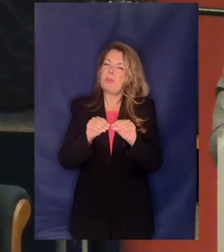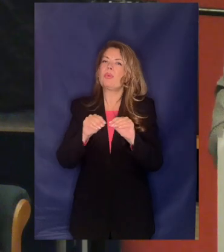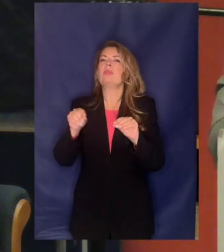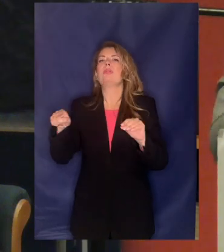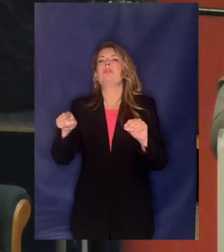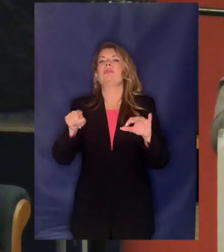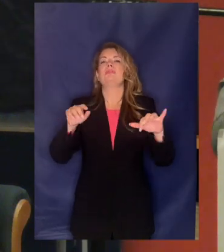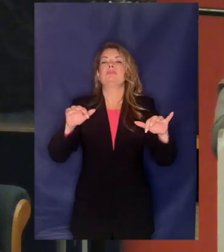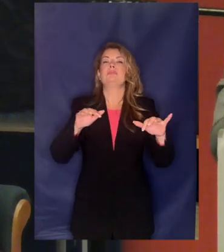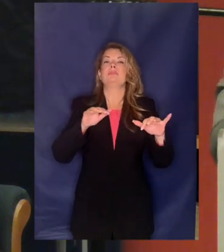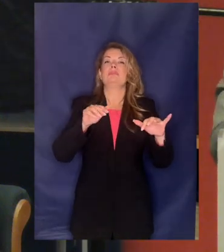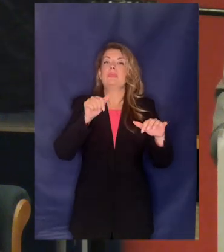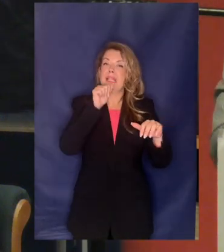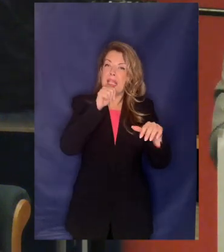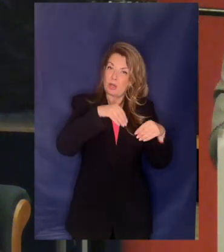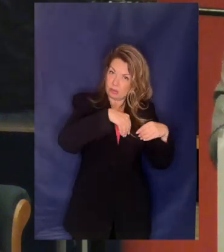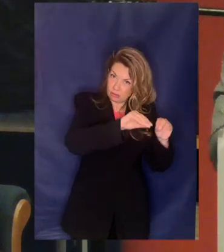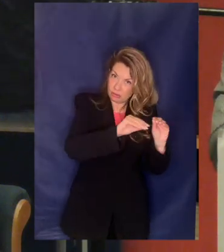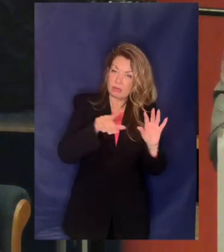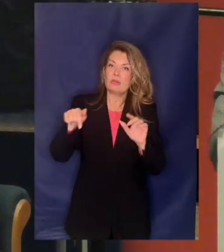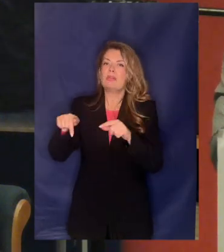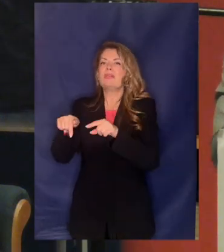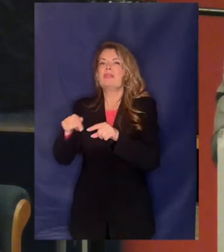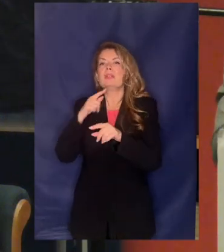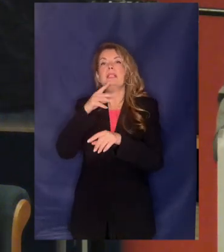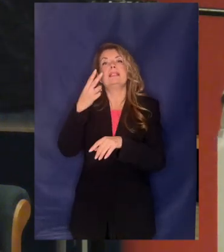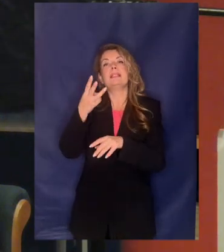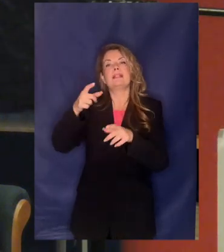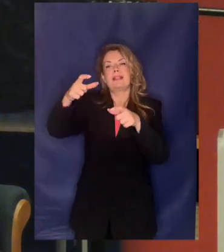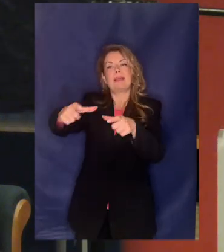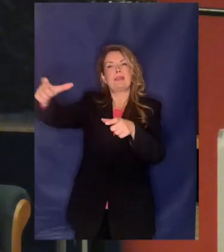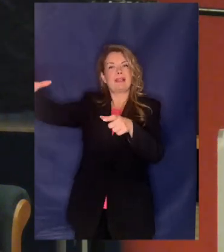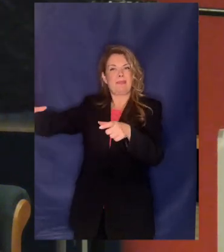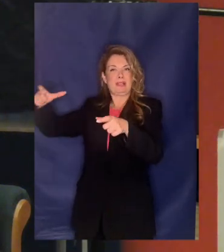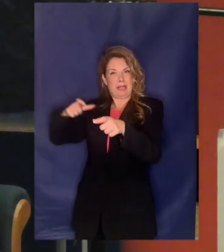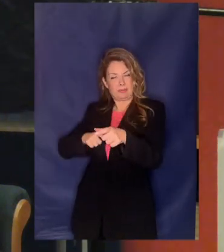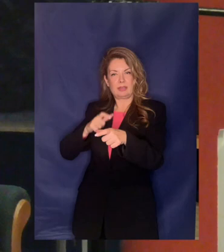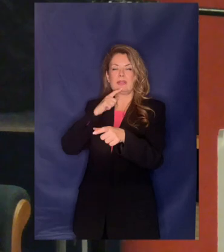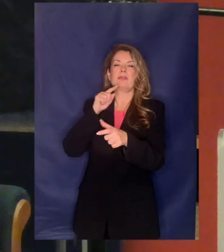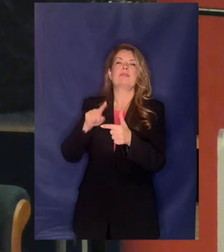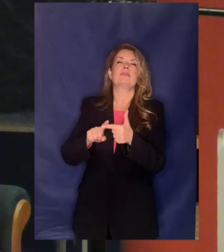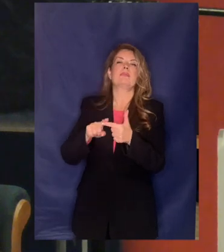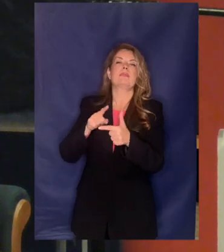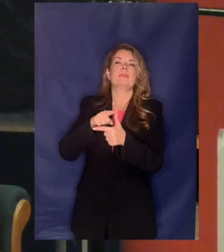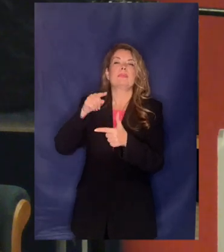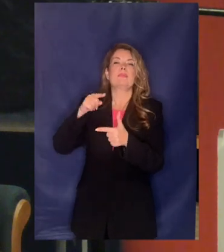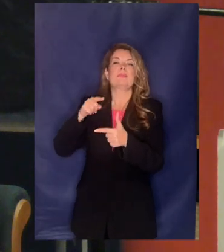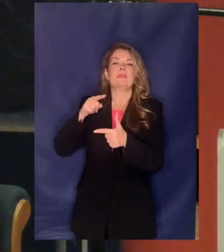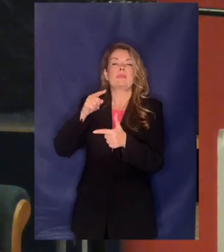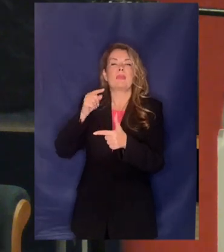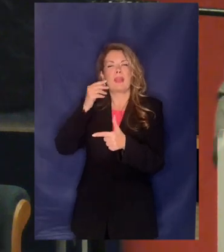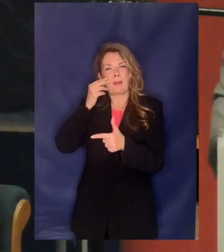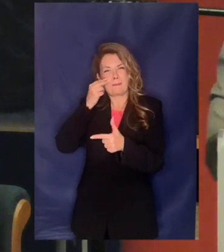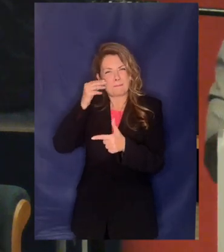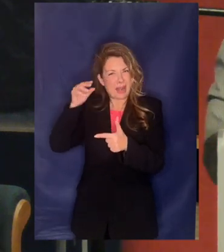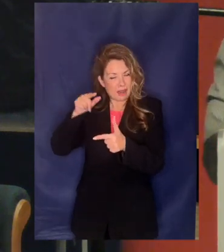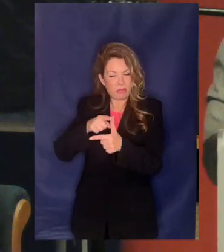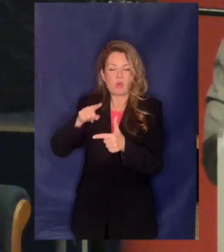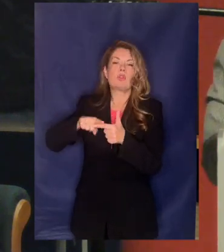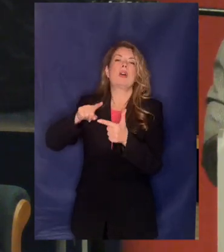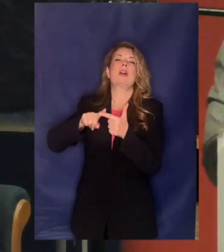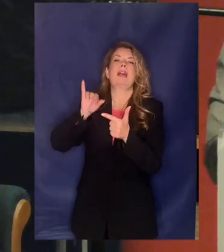διατήρησε τις τρεις τεχνητές λίμνες Ευήνου, Μόρνου, Μαραθώνα τη